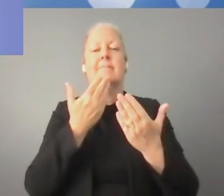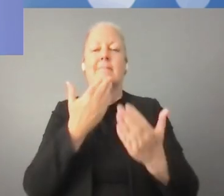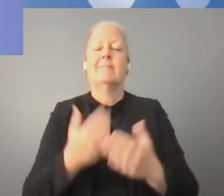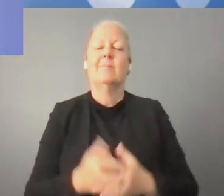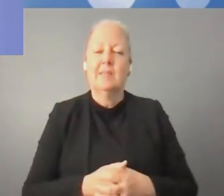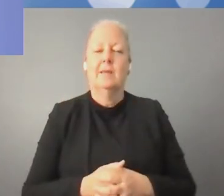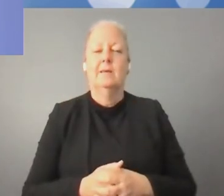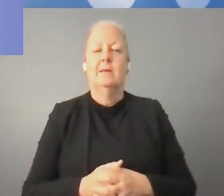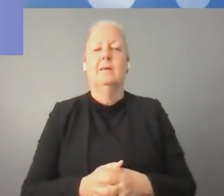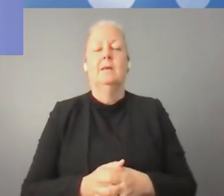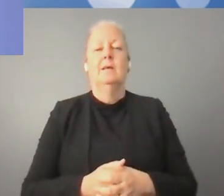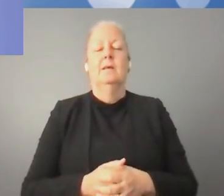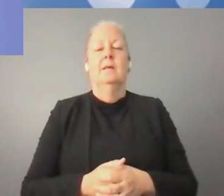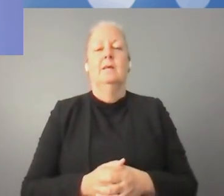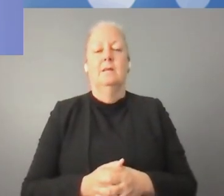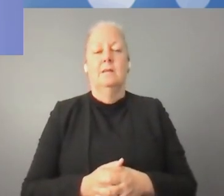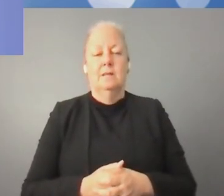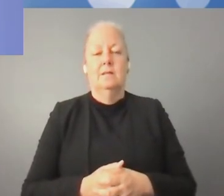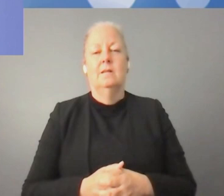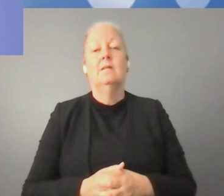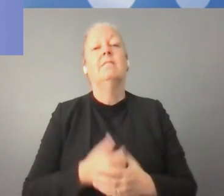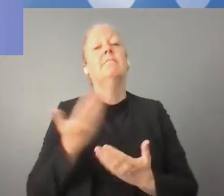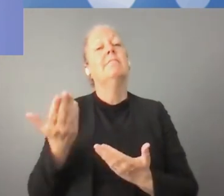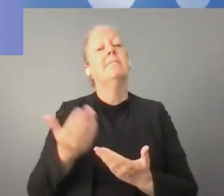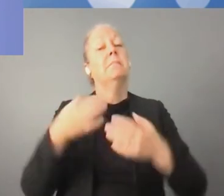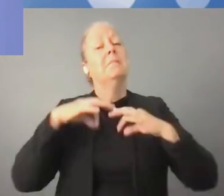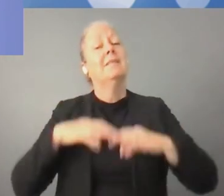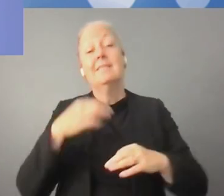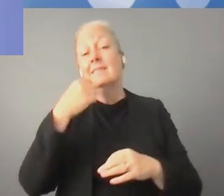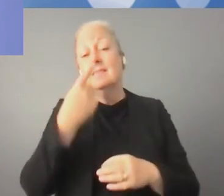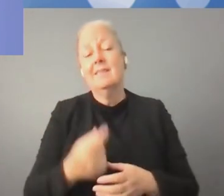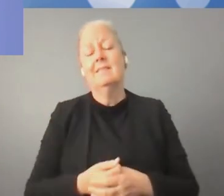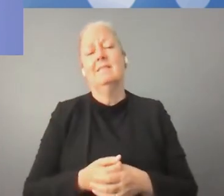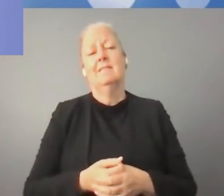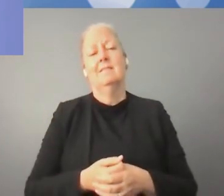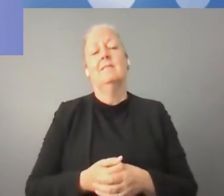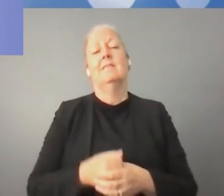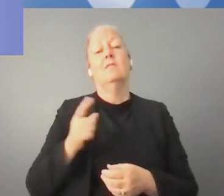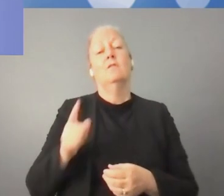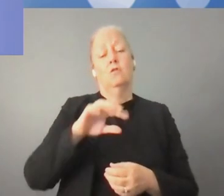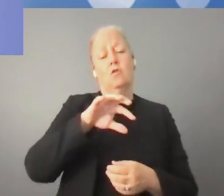كما تفضلت السيدة الوزيرة بذلك المسؤولية الأولى التاقة والعاطق